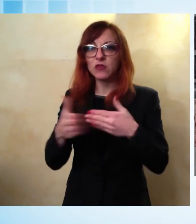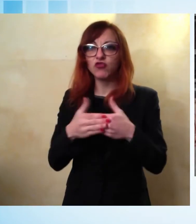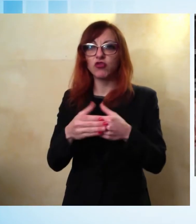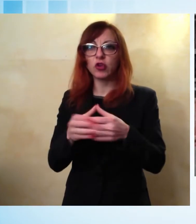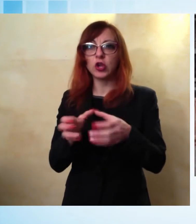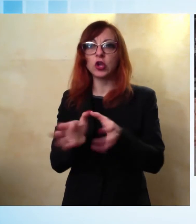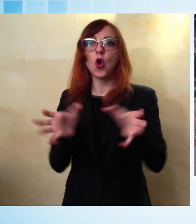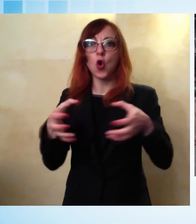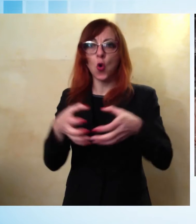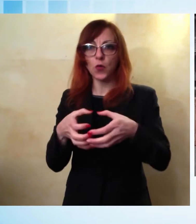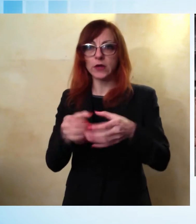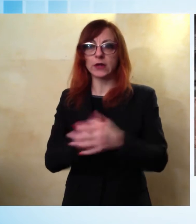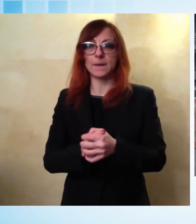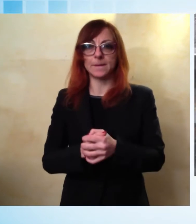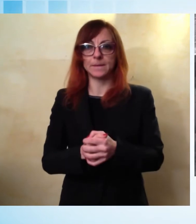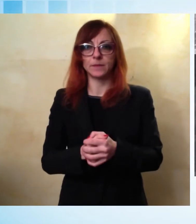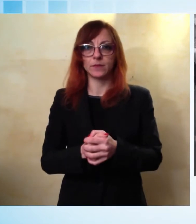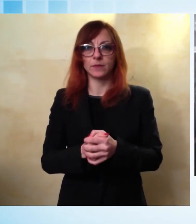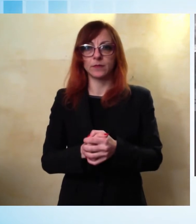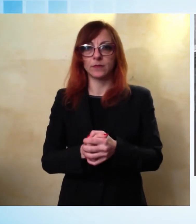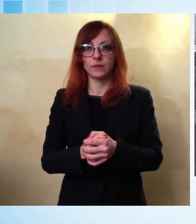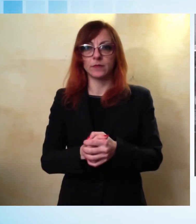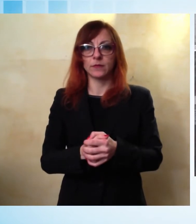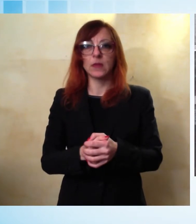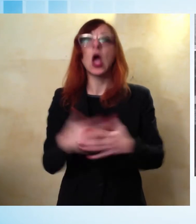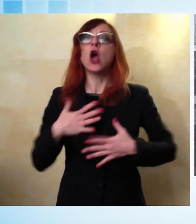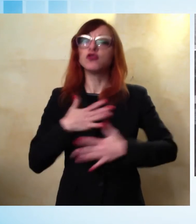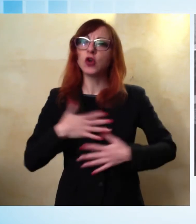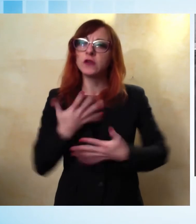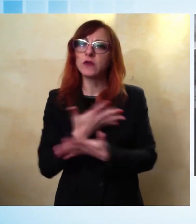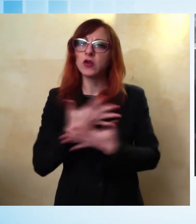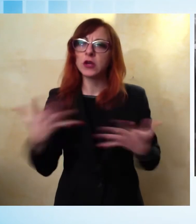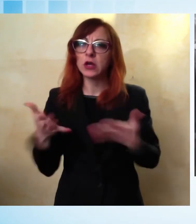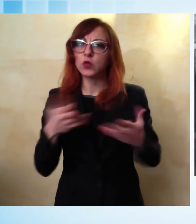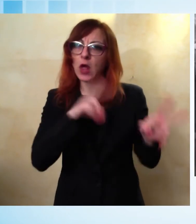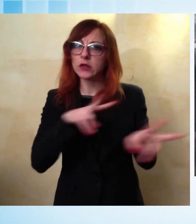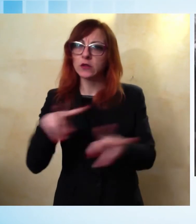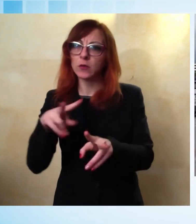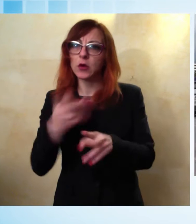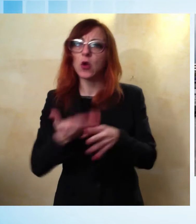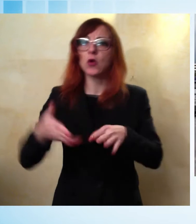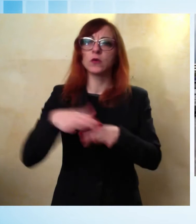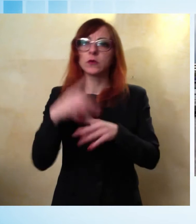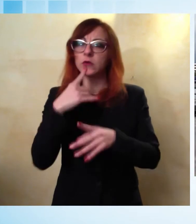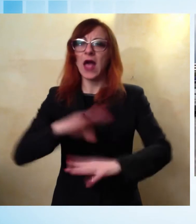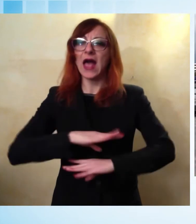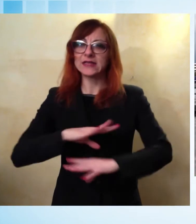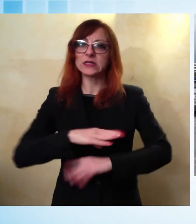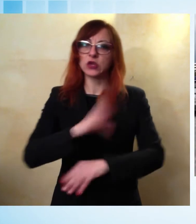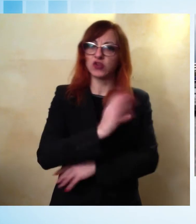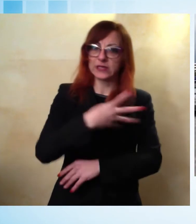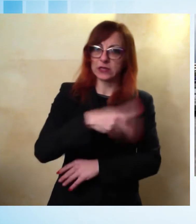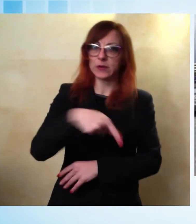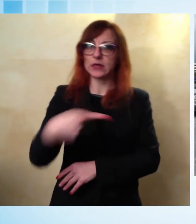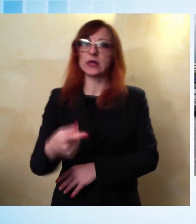effettuato dall'amministrazione comunale, grande soddisfazione per l'avanzamento dei lavori è stata espressa anche dagli assessori Celestino Marchini e Gabriele